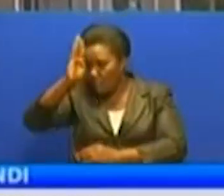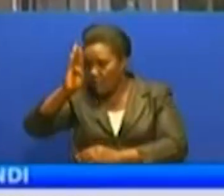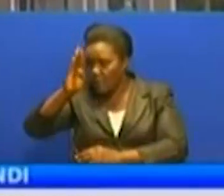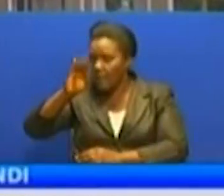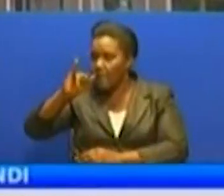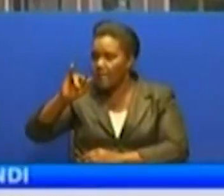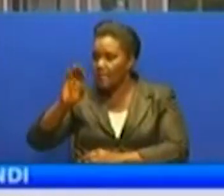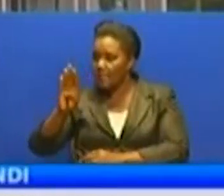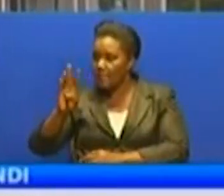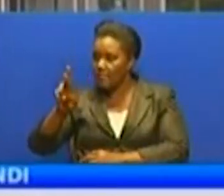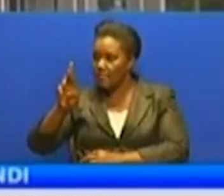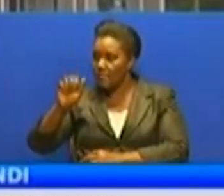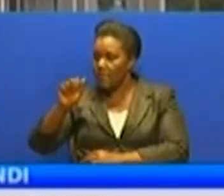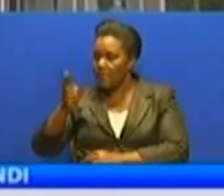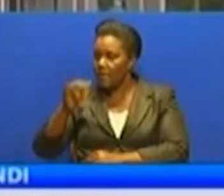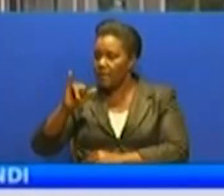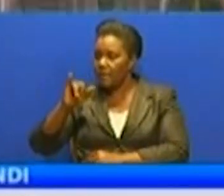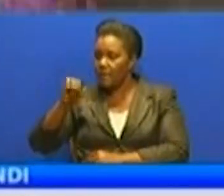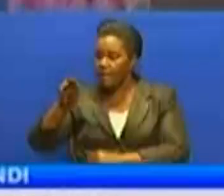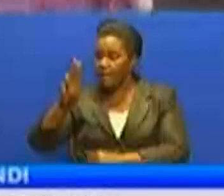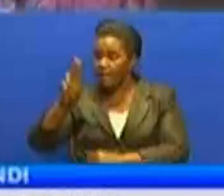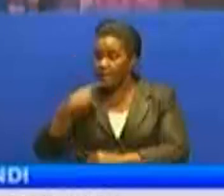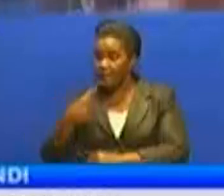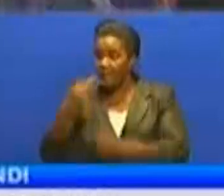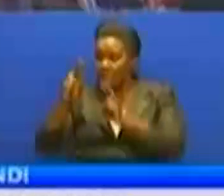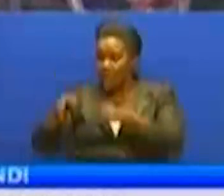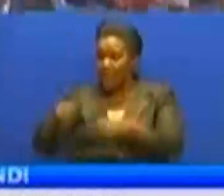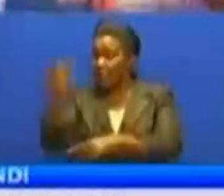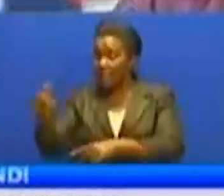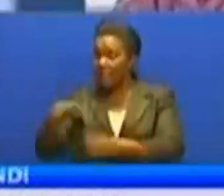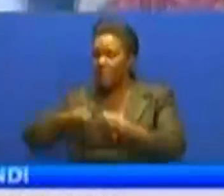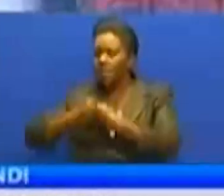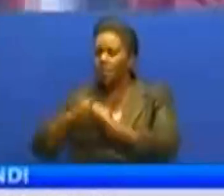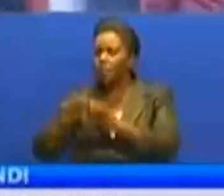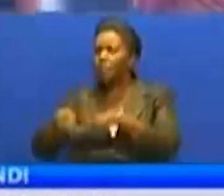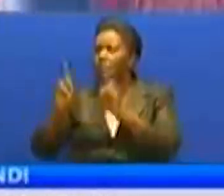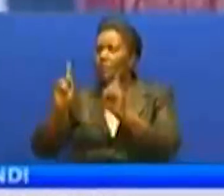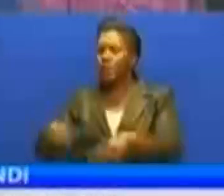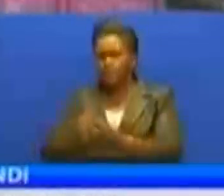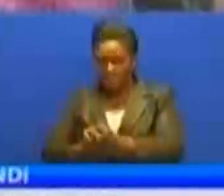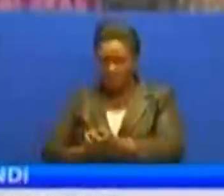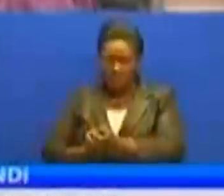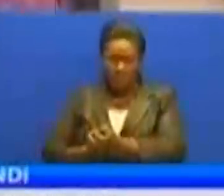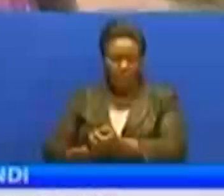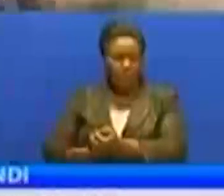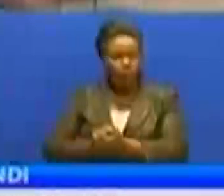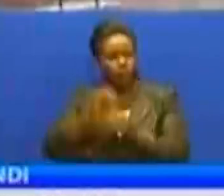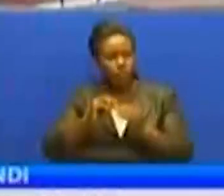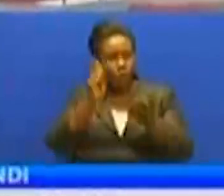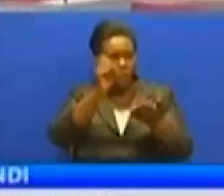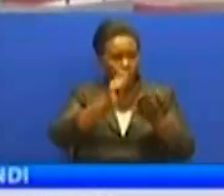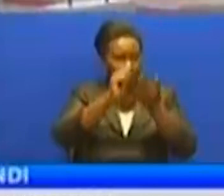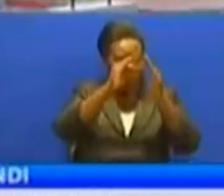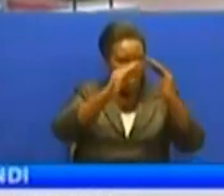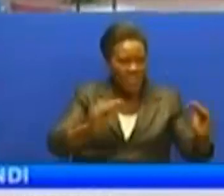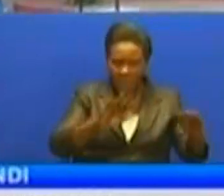amesema kwa mudambrefu mahakama ya Tanzania imekuwa kikabiliwa na changamoto ya uhaba na uchakavu wa majengo katika angazi zote